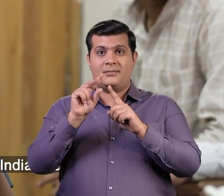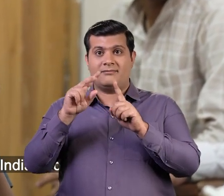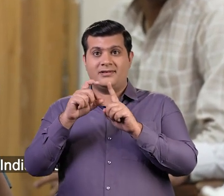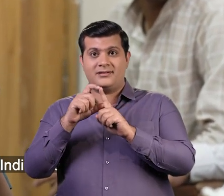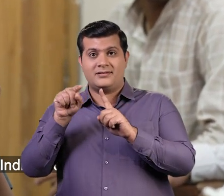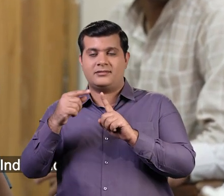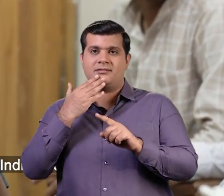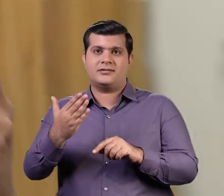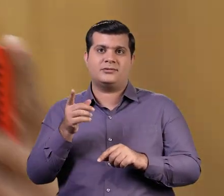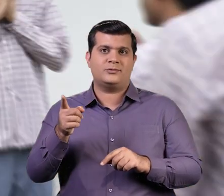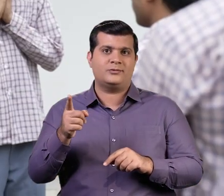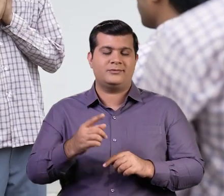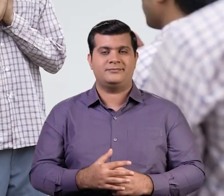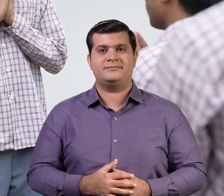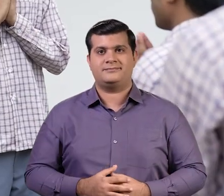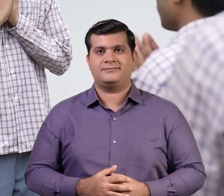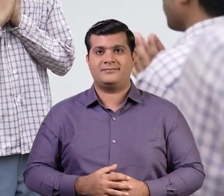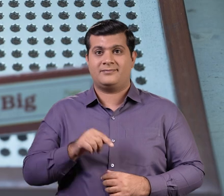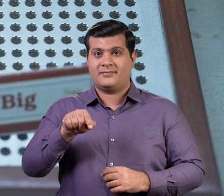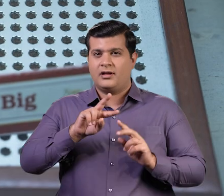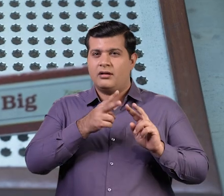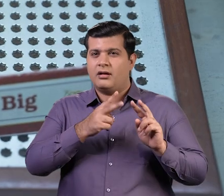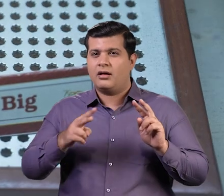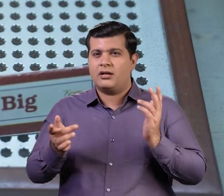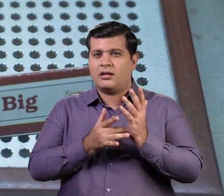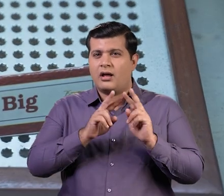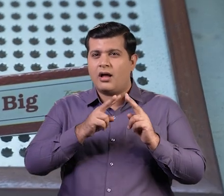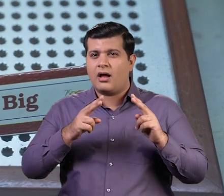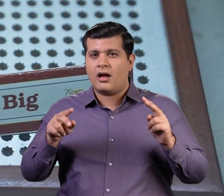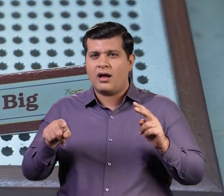एड़ेप